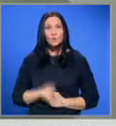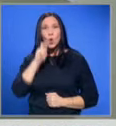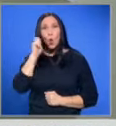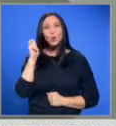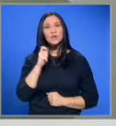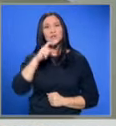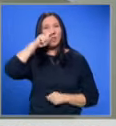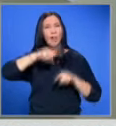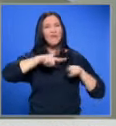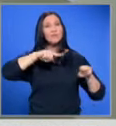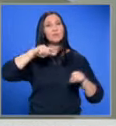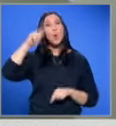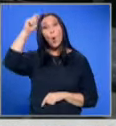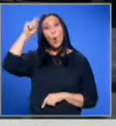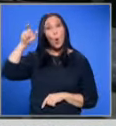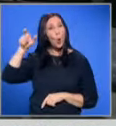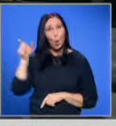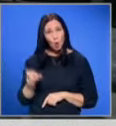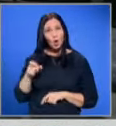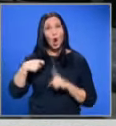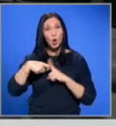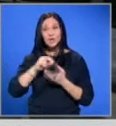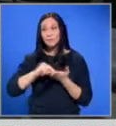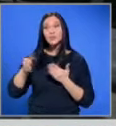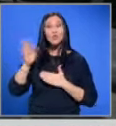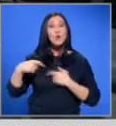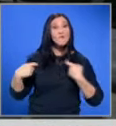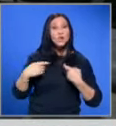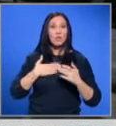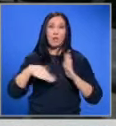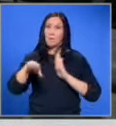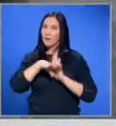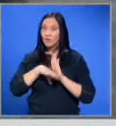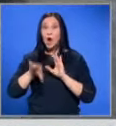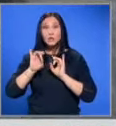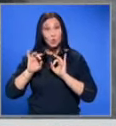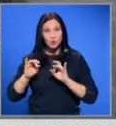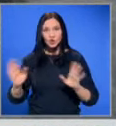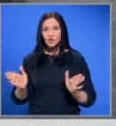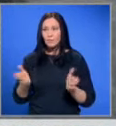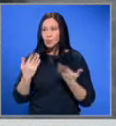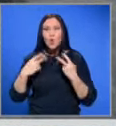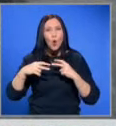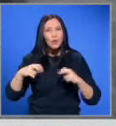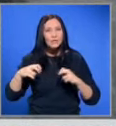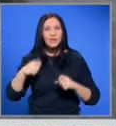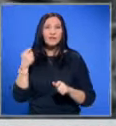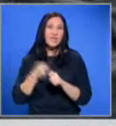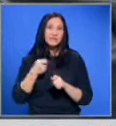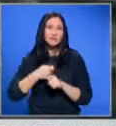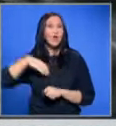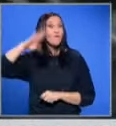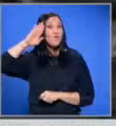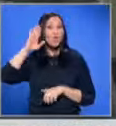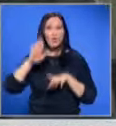Украинският главен прокурор Андрий Костин написа Дори войната има правила. И съобщи, че е започнало разследване за извършване